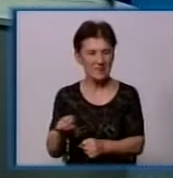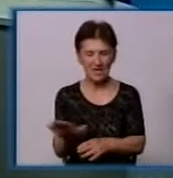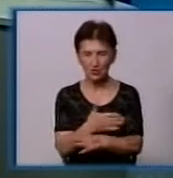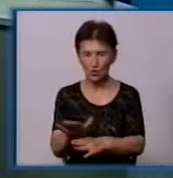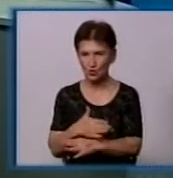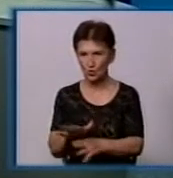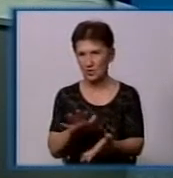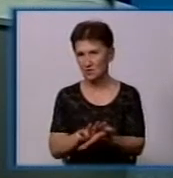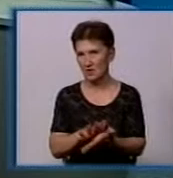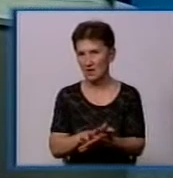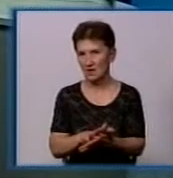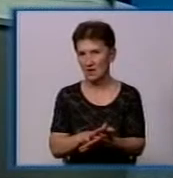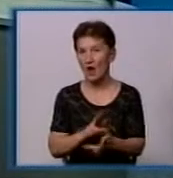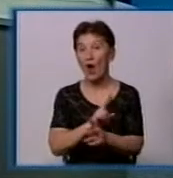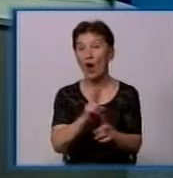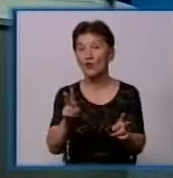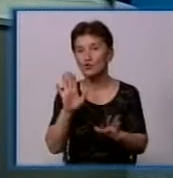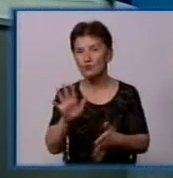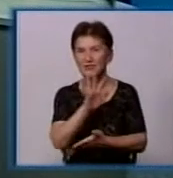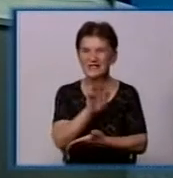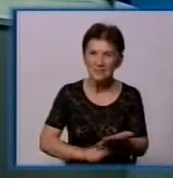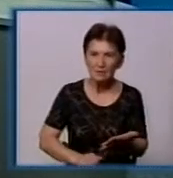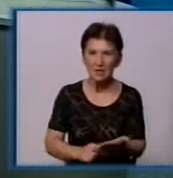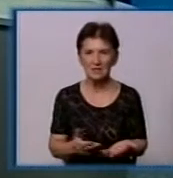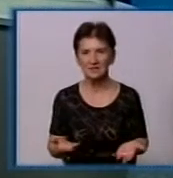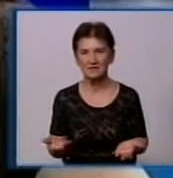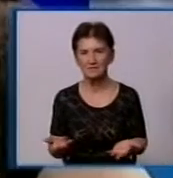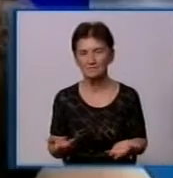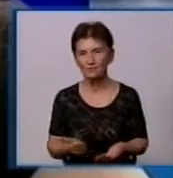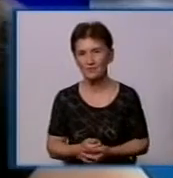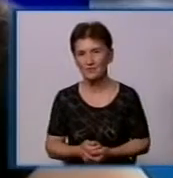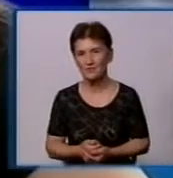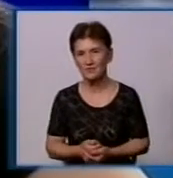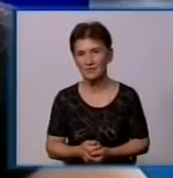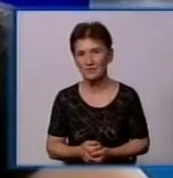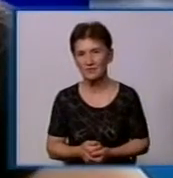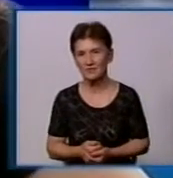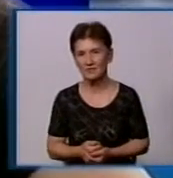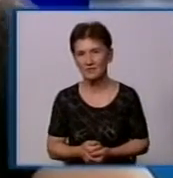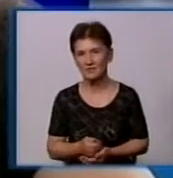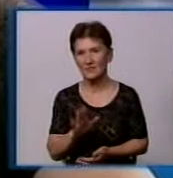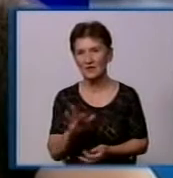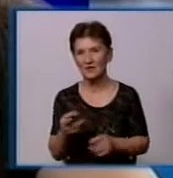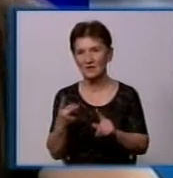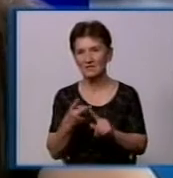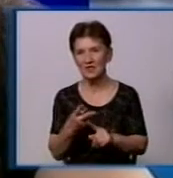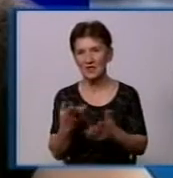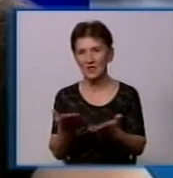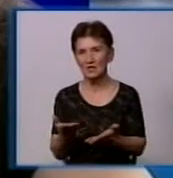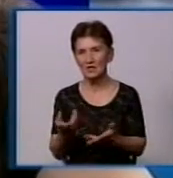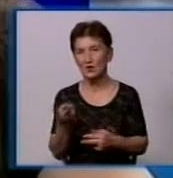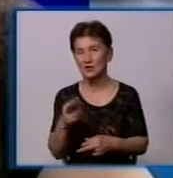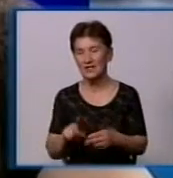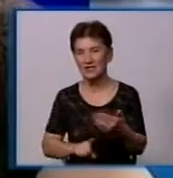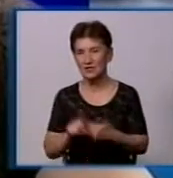хто буде ці штрафи знімати з цих людей? Ну, по-первых, хто буде снимати, а, во-вторых, хто... Для начала,